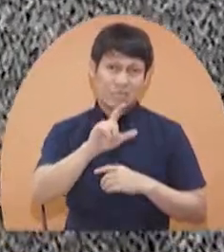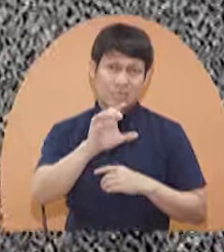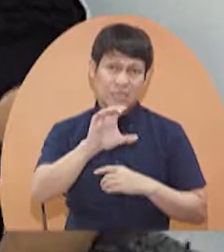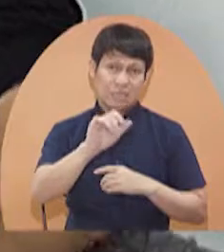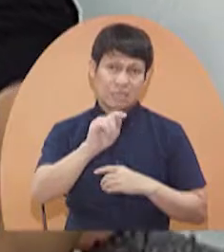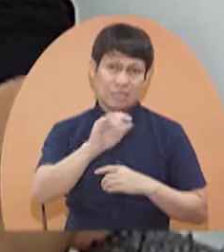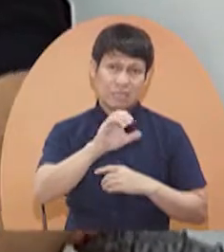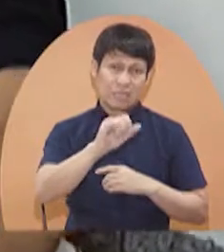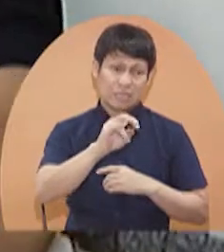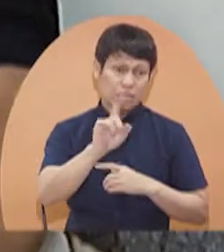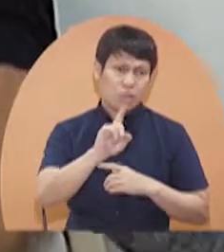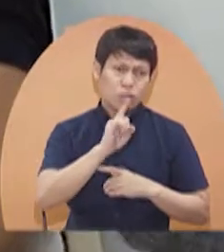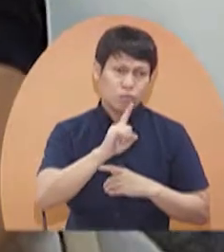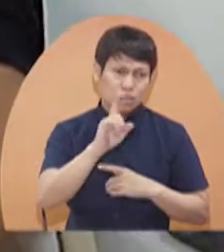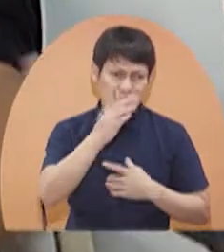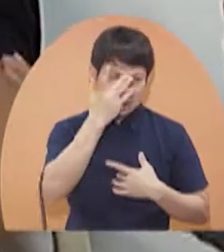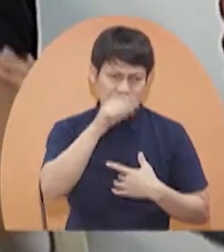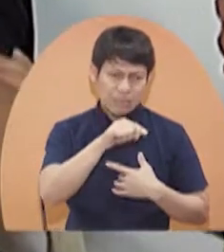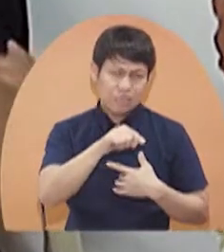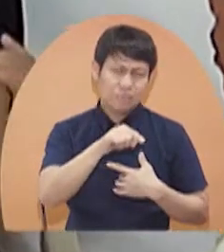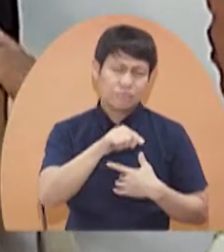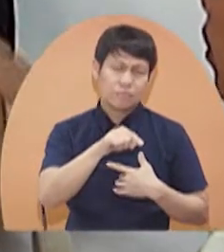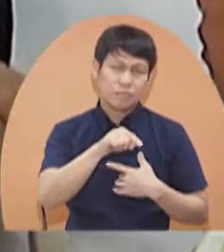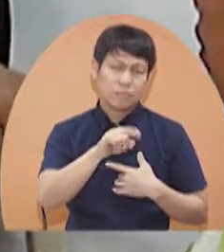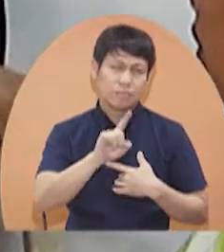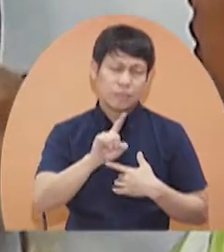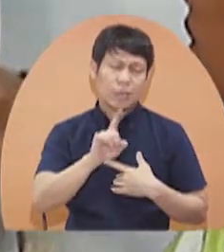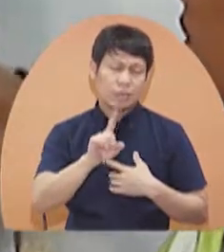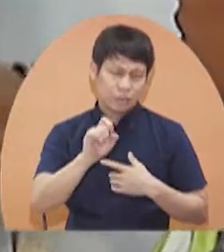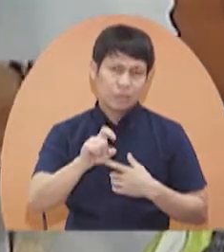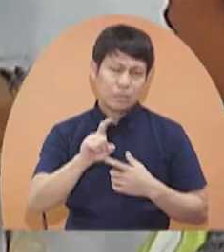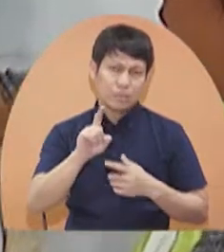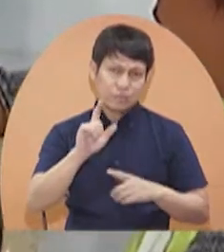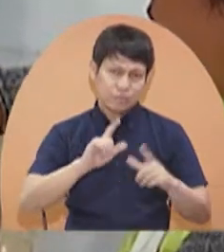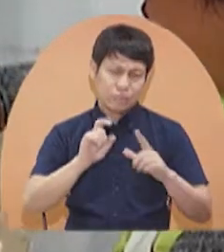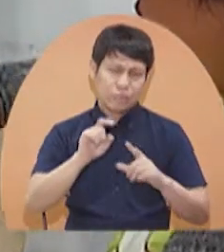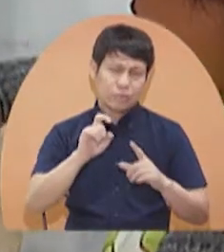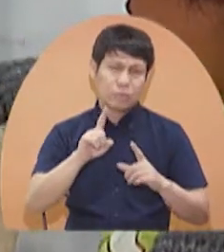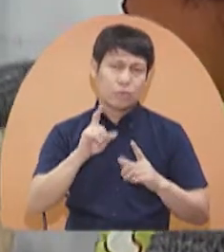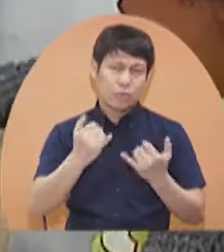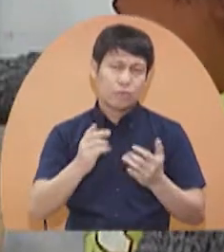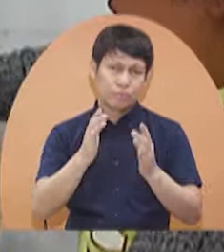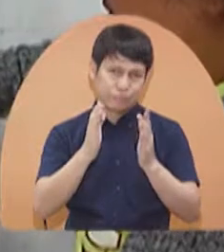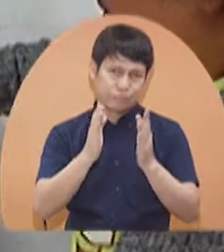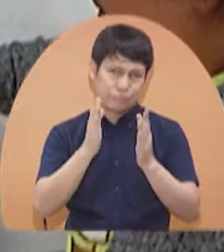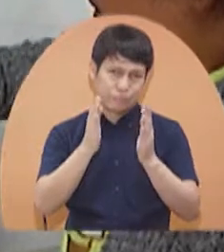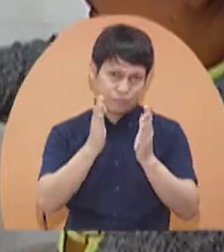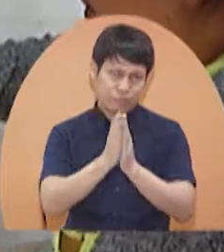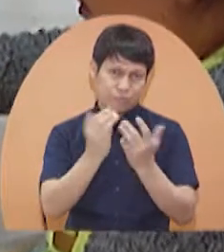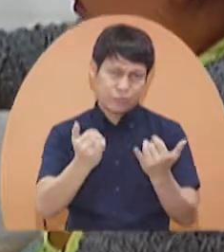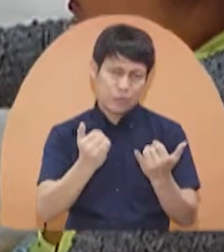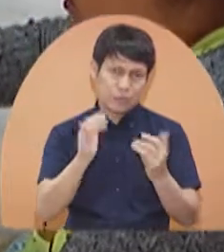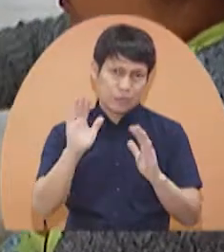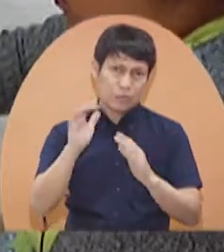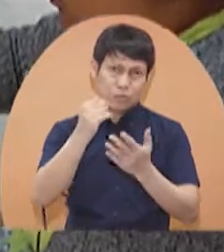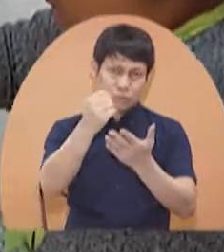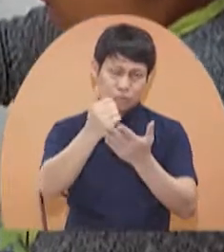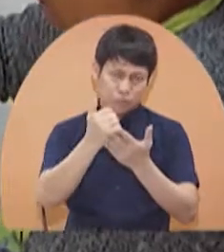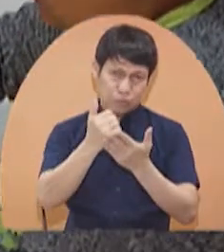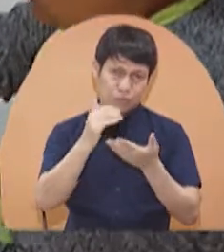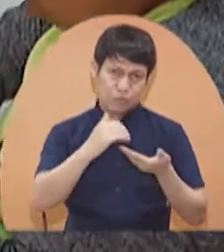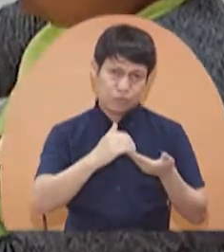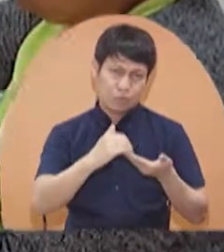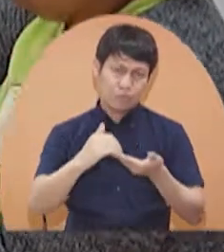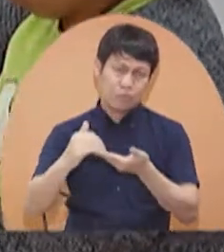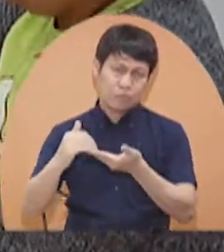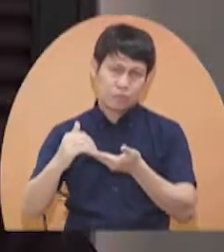test para malaman ng kanyang tunay na kalagayan. Kaya po kami lumapit dito at makasahali po matulungan